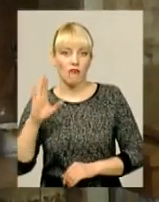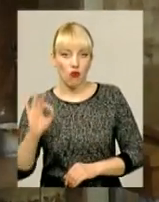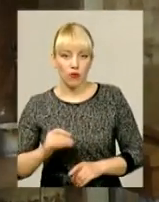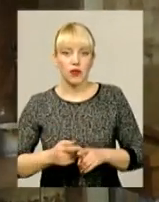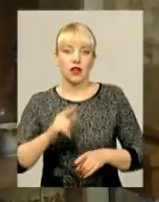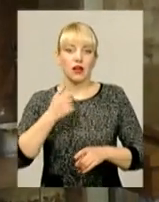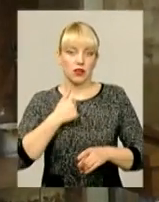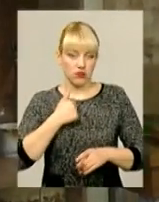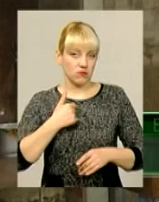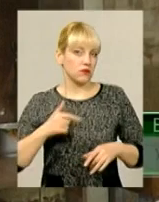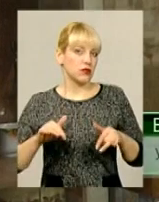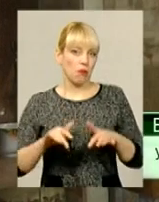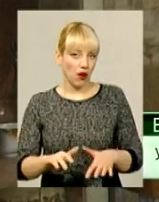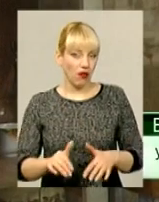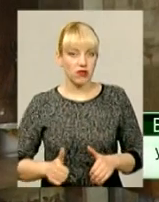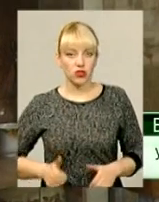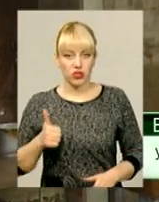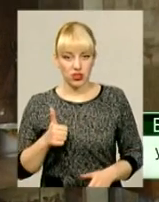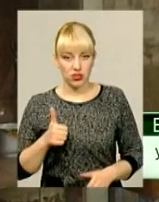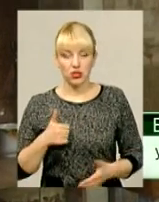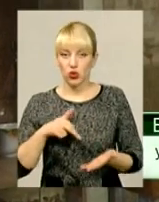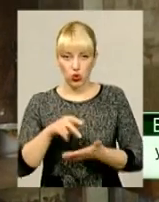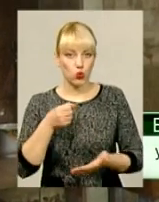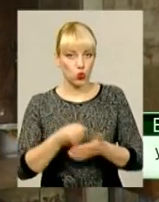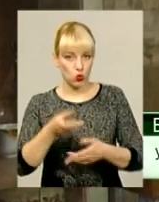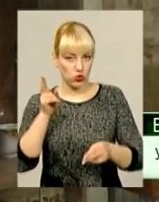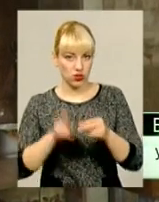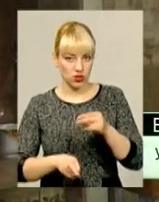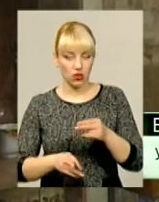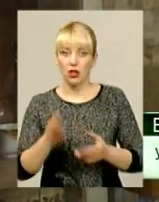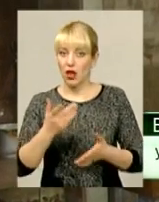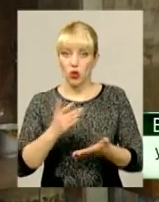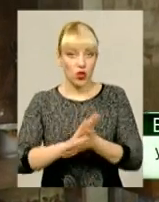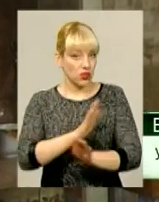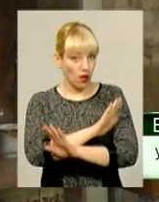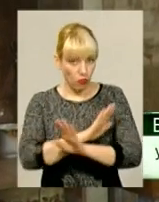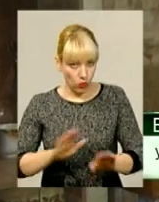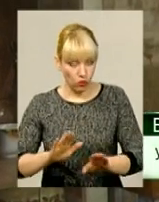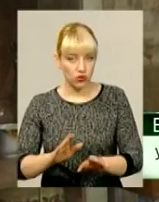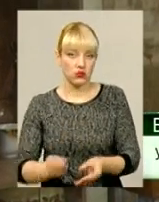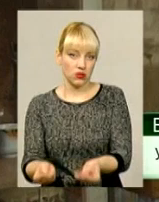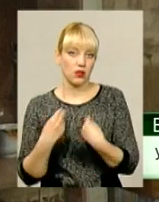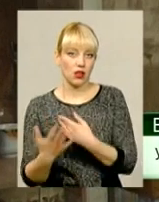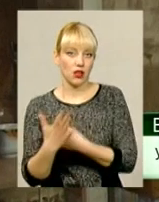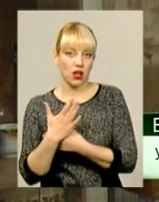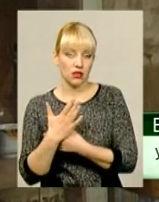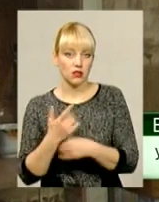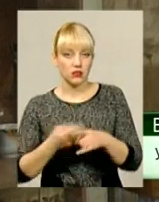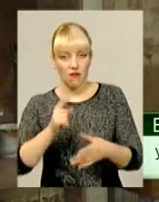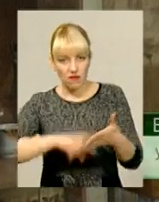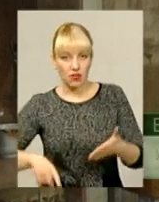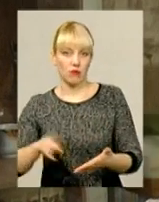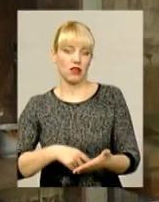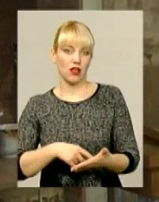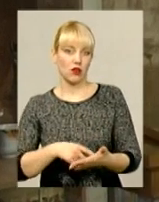кінця. Якщо це не положено, значить дайте наказ, що це відмінено, чи